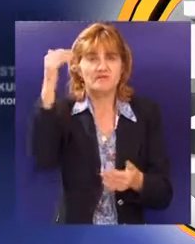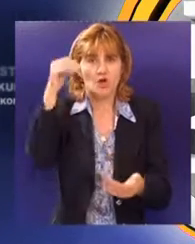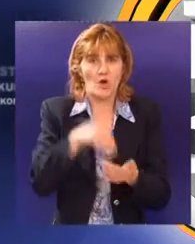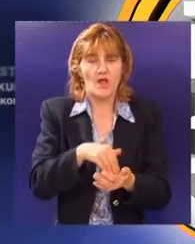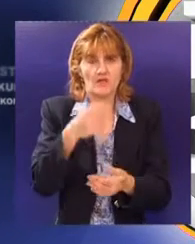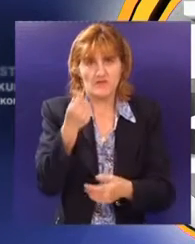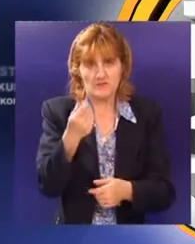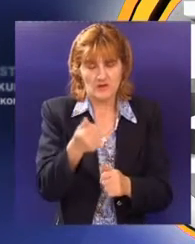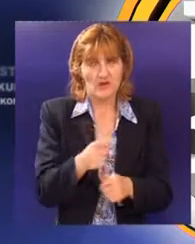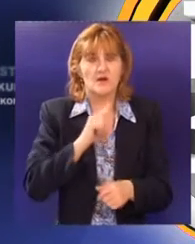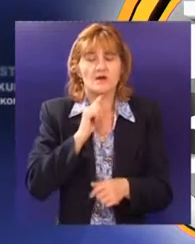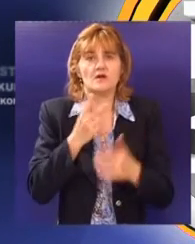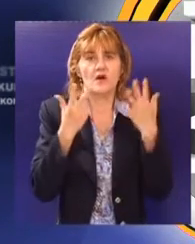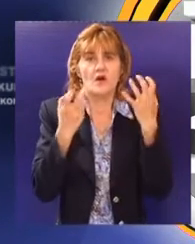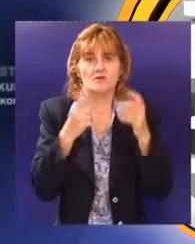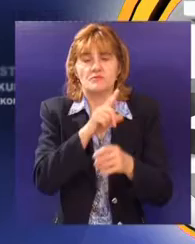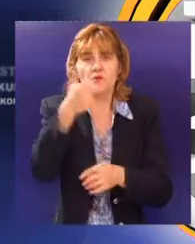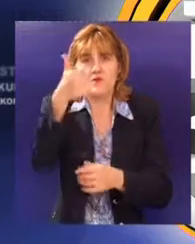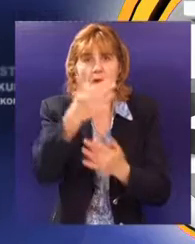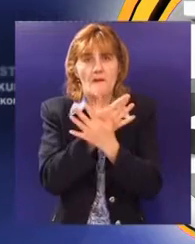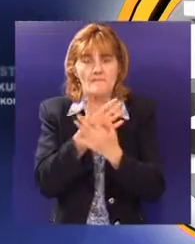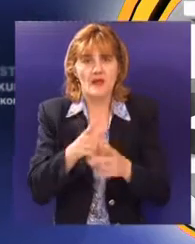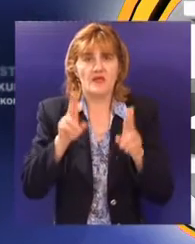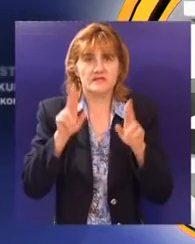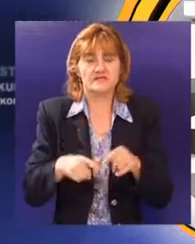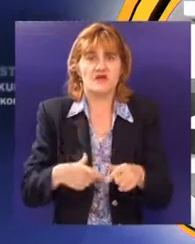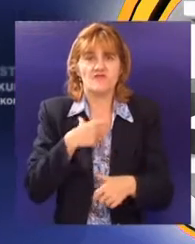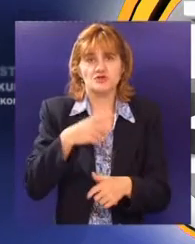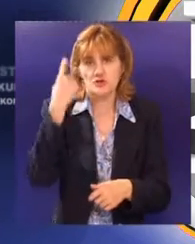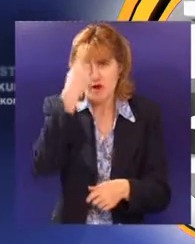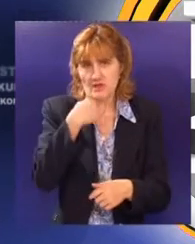dinara, a od 800.000 do milion dinara za pravna lica.